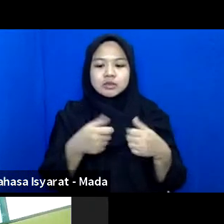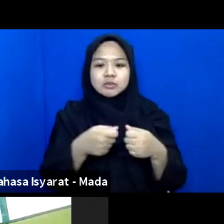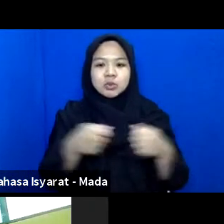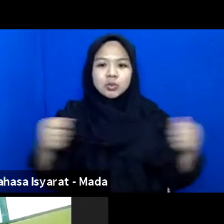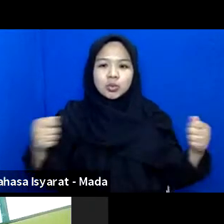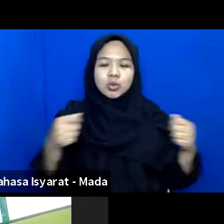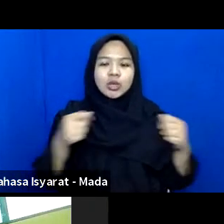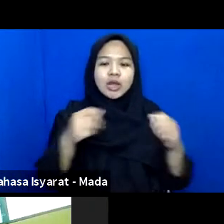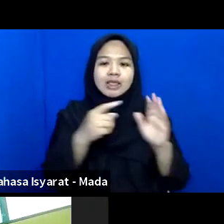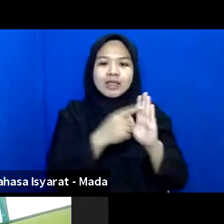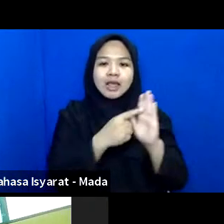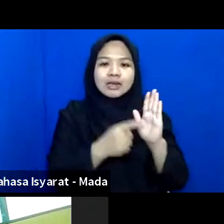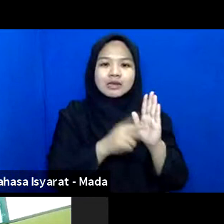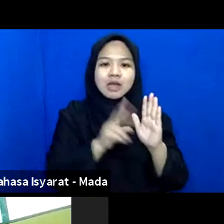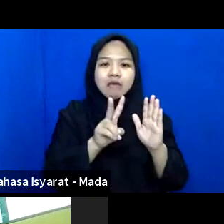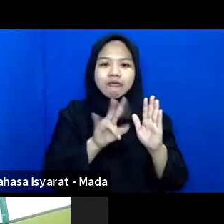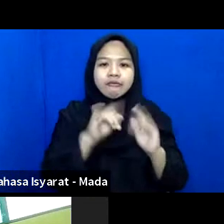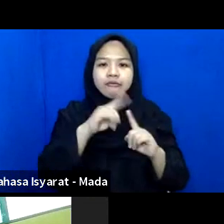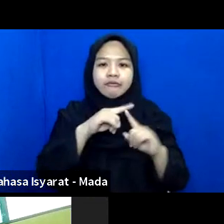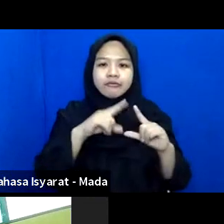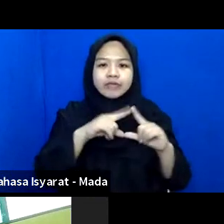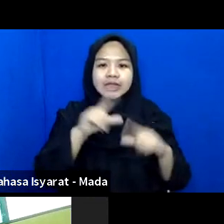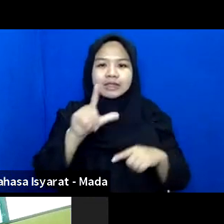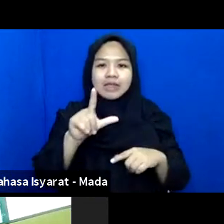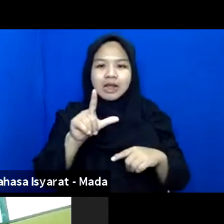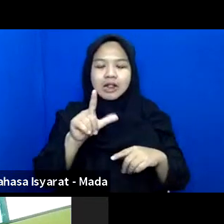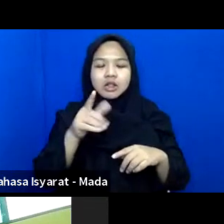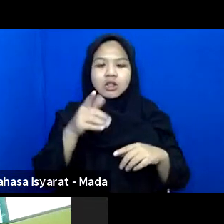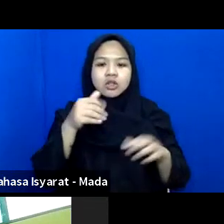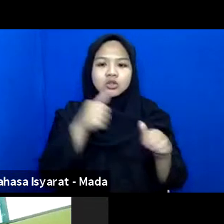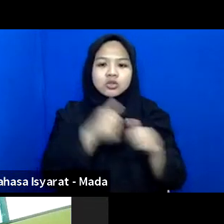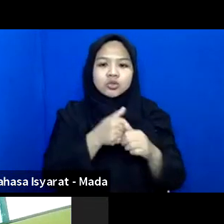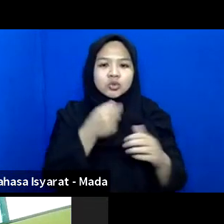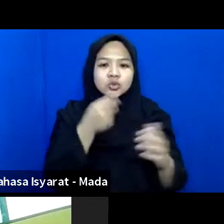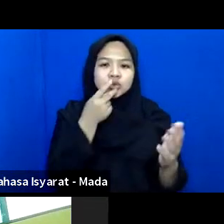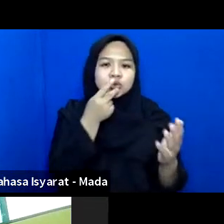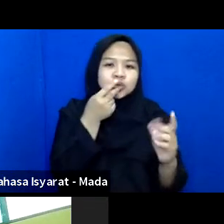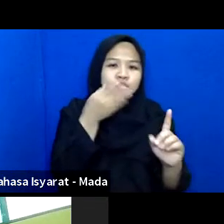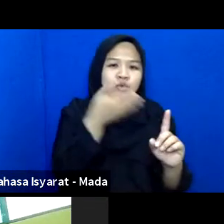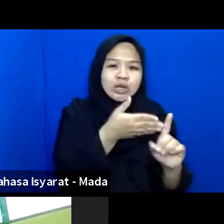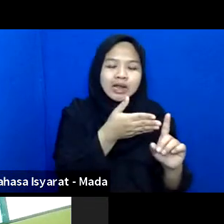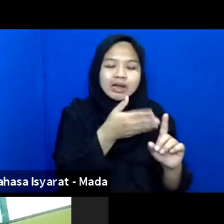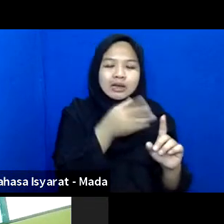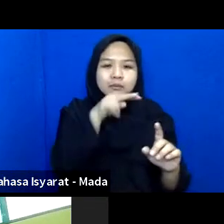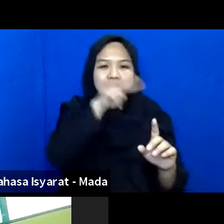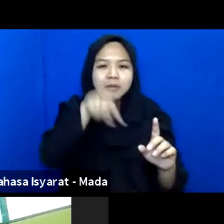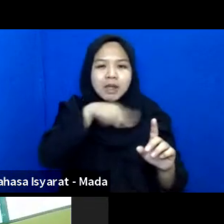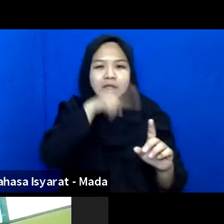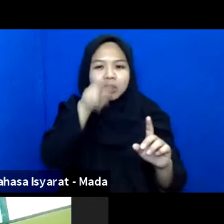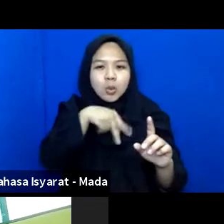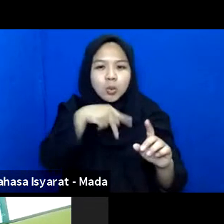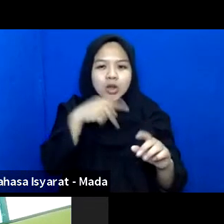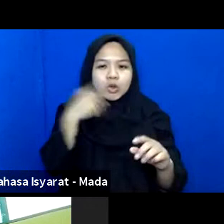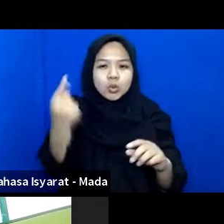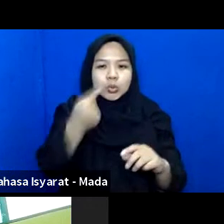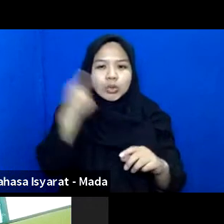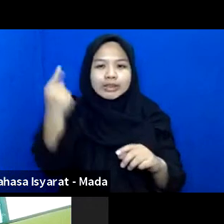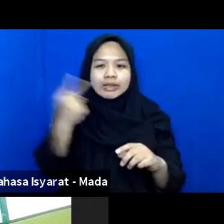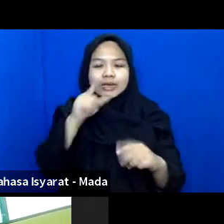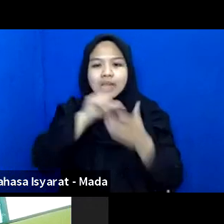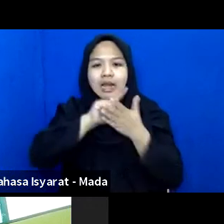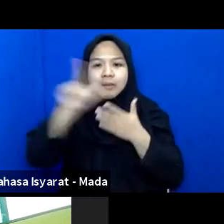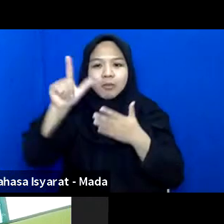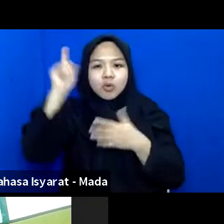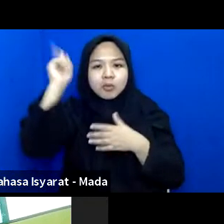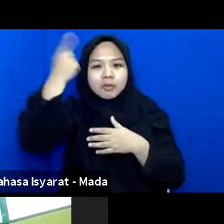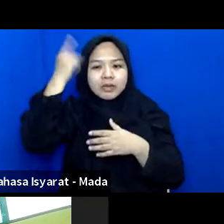Kemudian Rujukan Dan Kemudian Pemantauan Kesehatan Yang Rutin Dan Kemudian Kita Dilaporkan Kepada Pemerintah